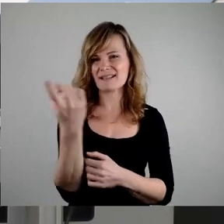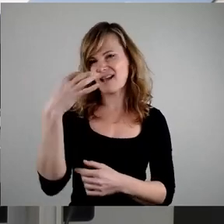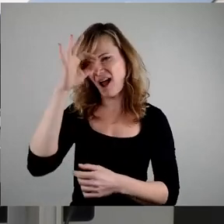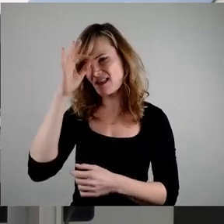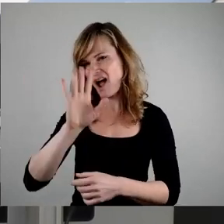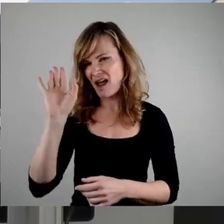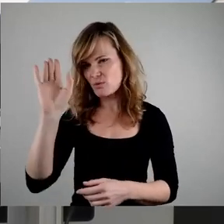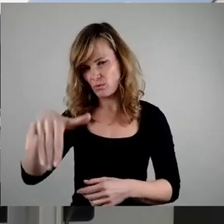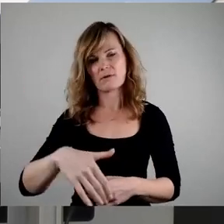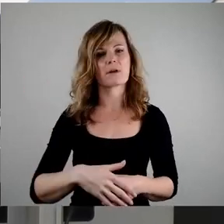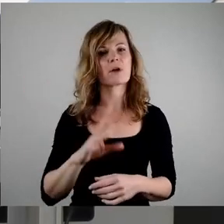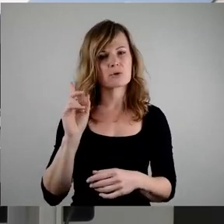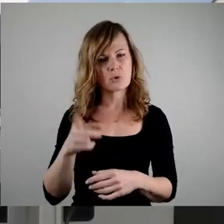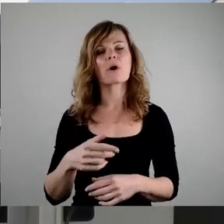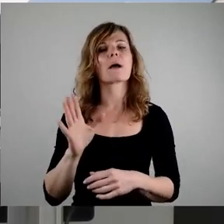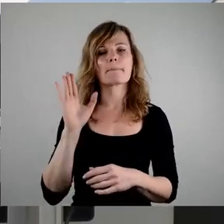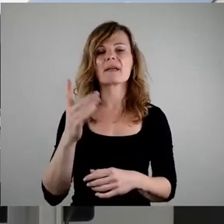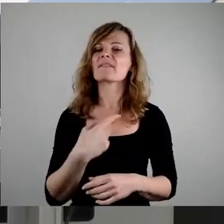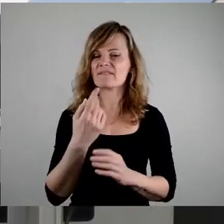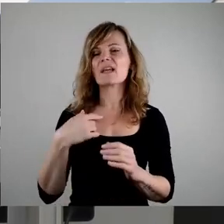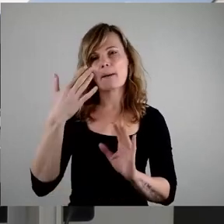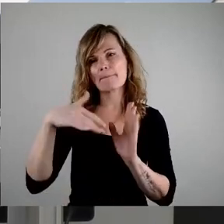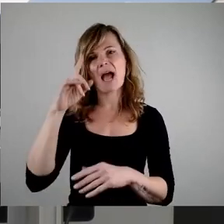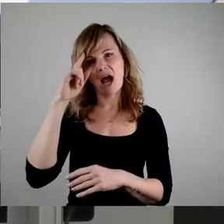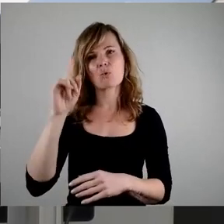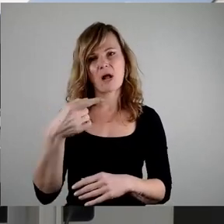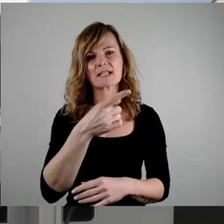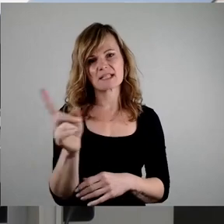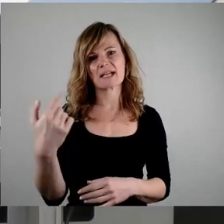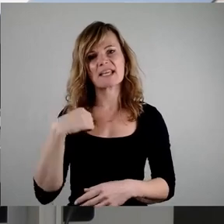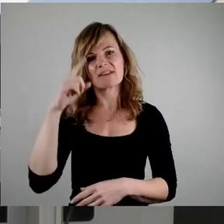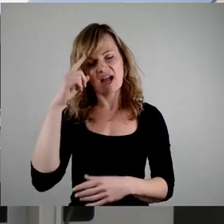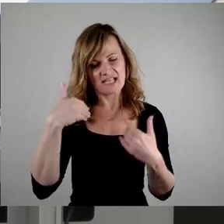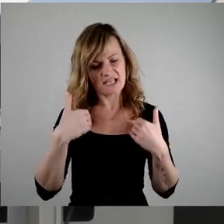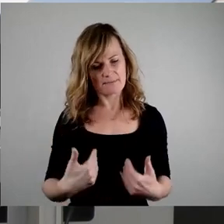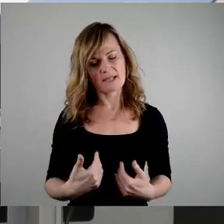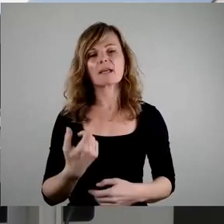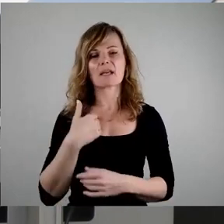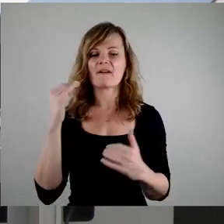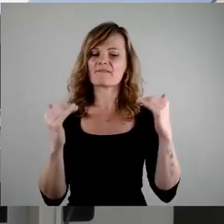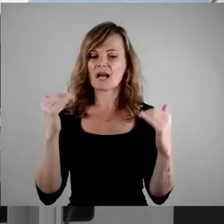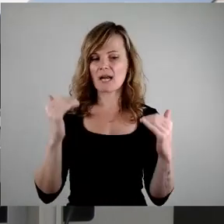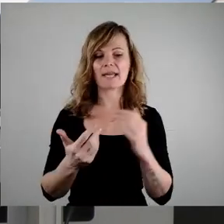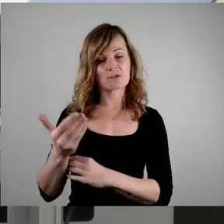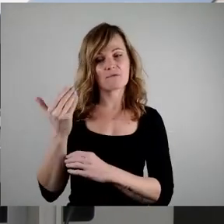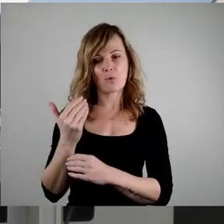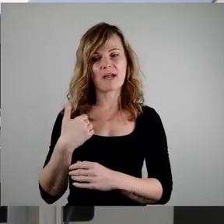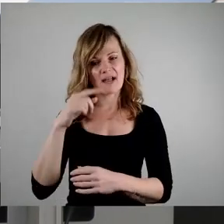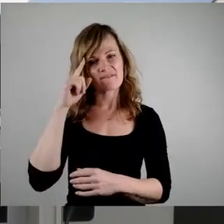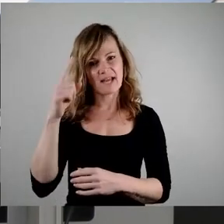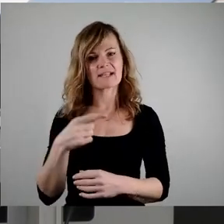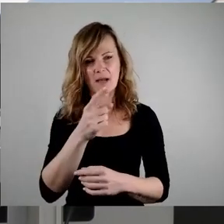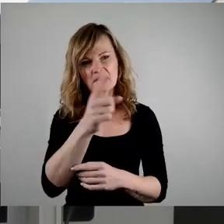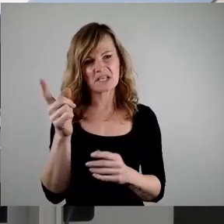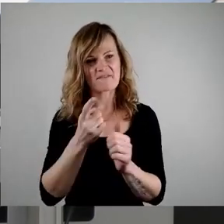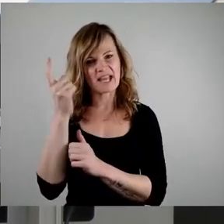So, doch, doch, mehr als ihr, weil ich weiß, wo ich bin und ich habe den Vergleich zu vorher. Aber da seid ihr weit